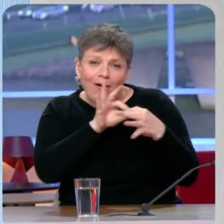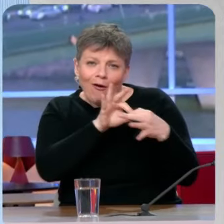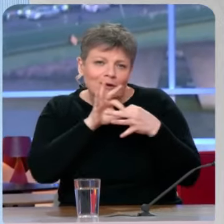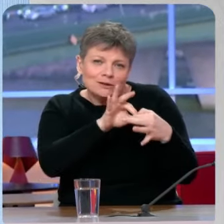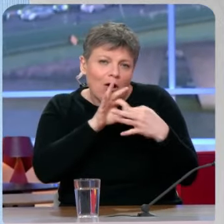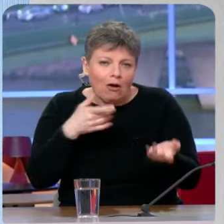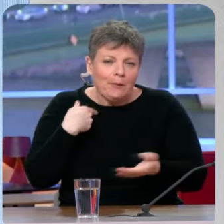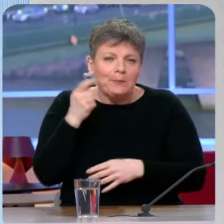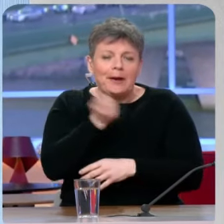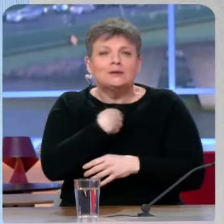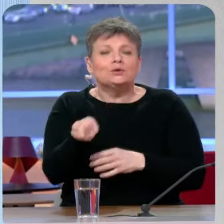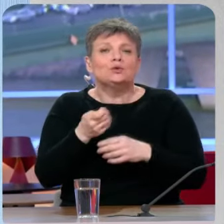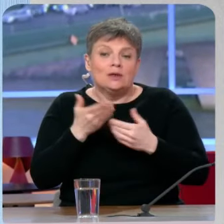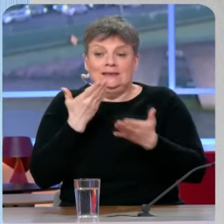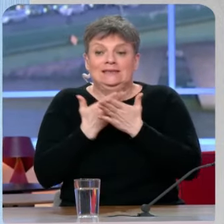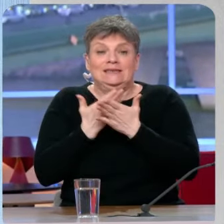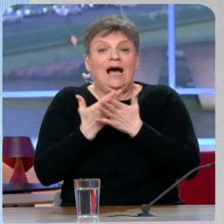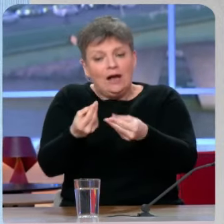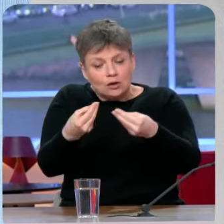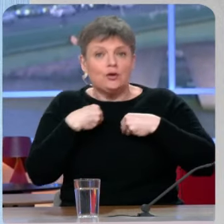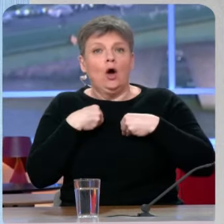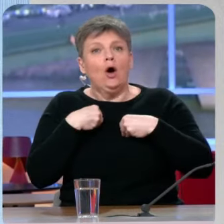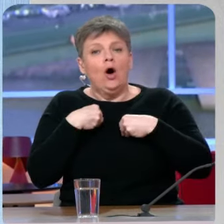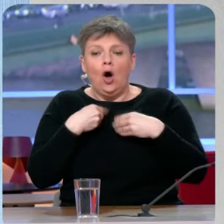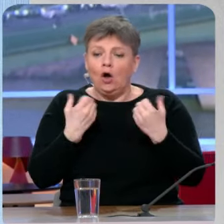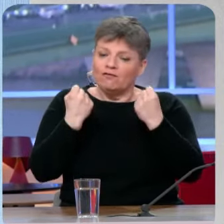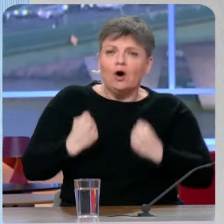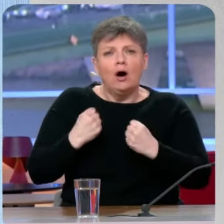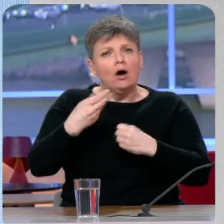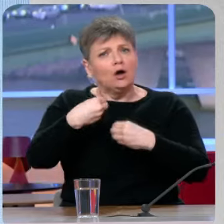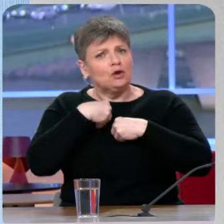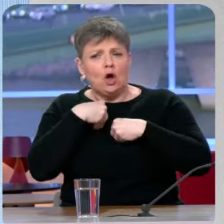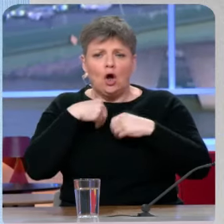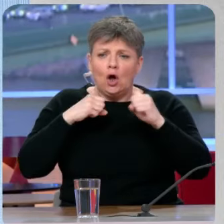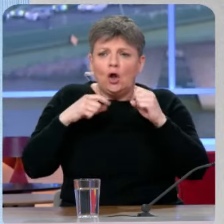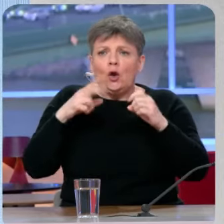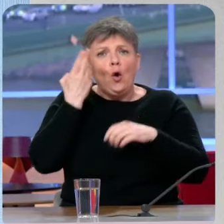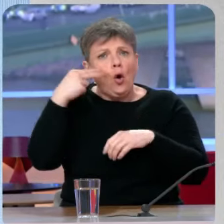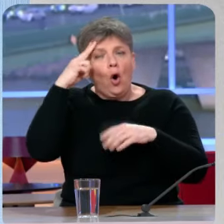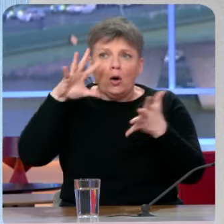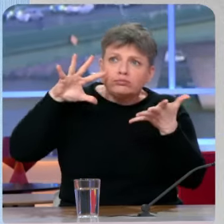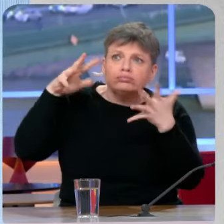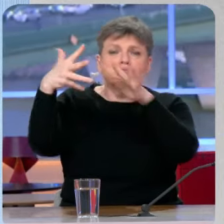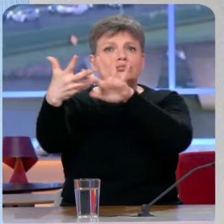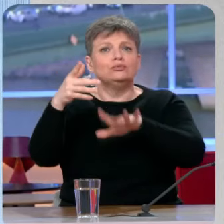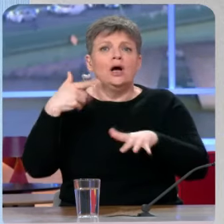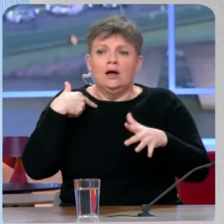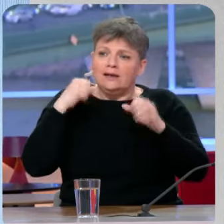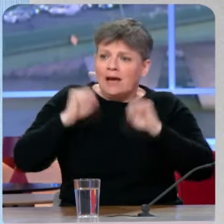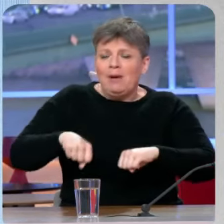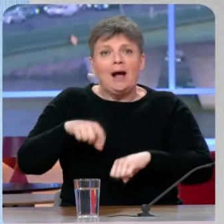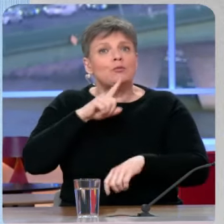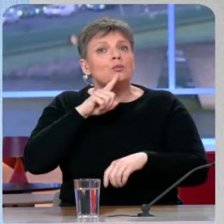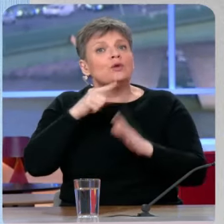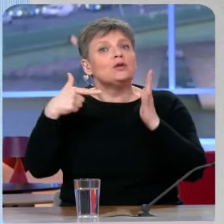évidemment c'est ce qui fait la force de notre capacité à transformer l'Europe depuis 2017 pour Emmanuel Macron,